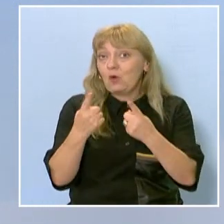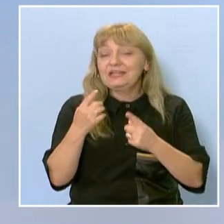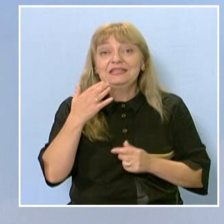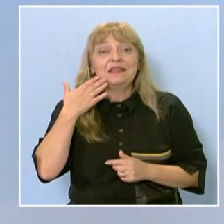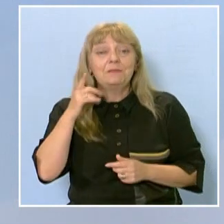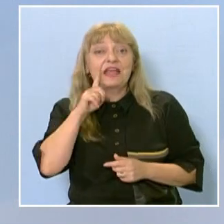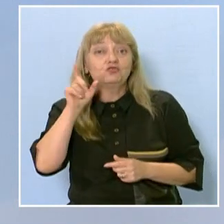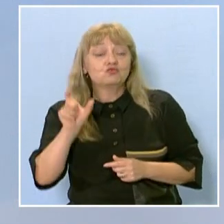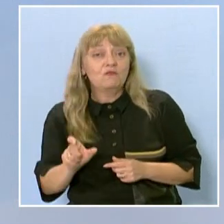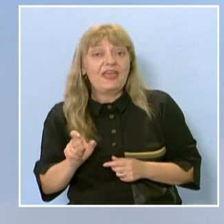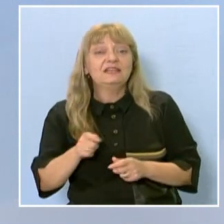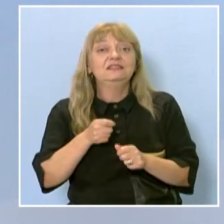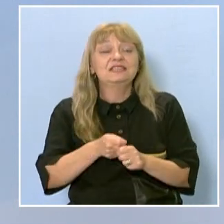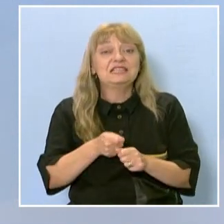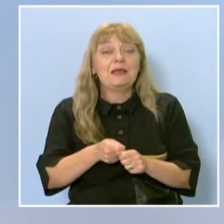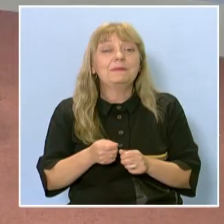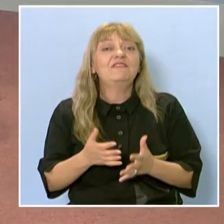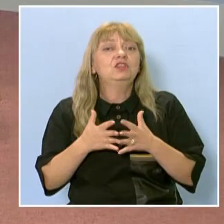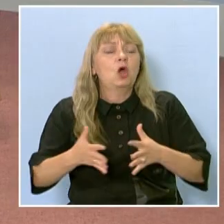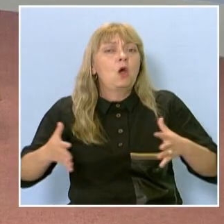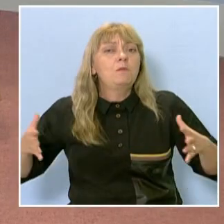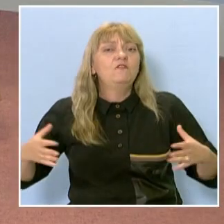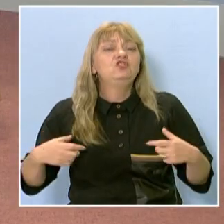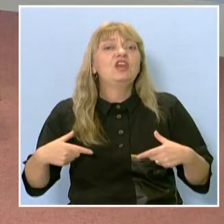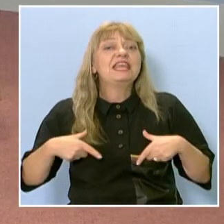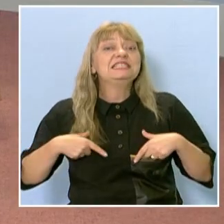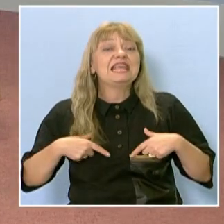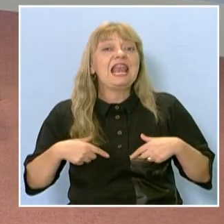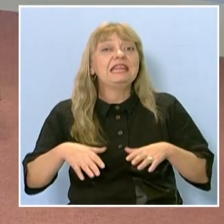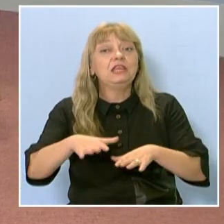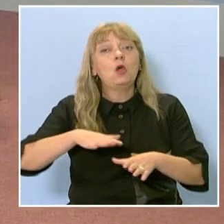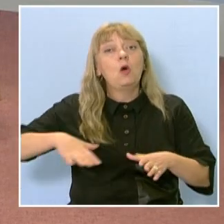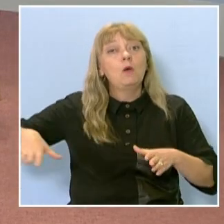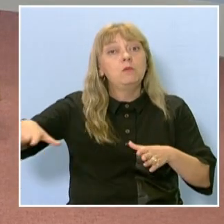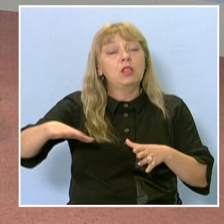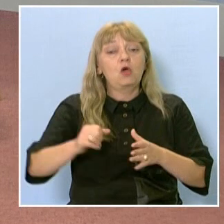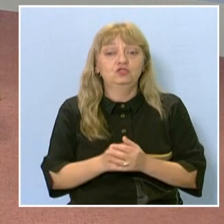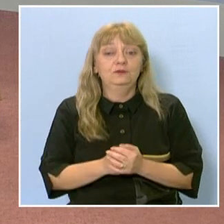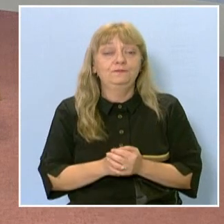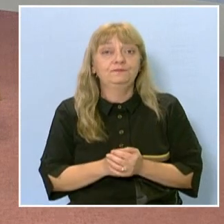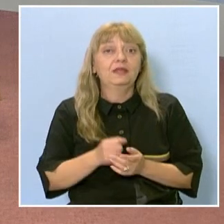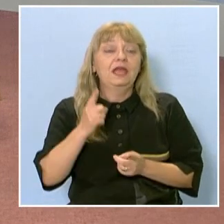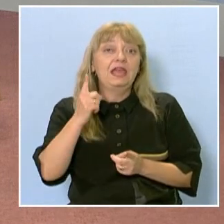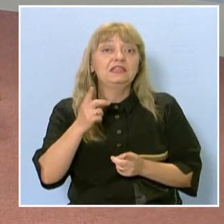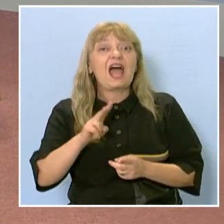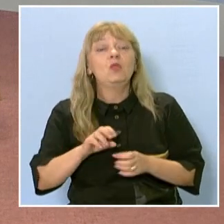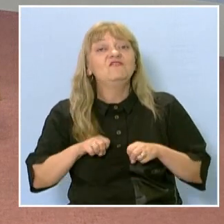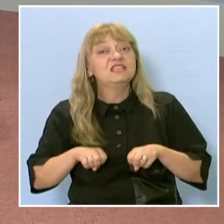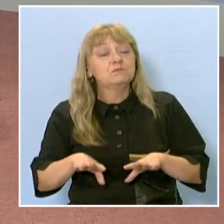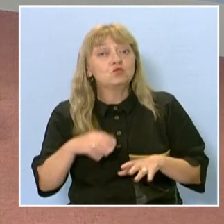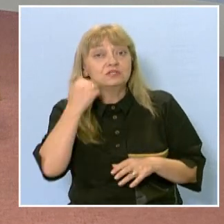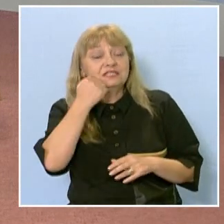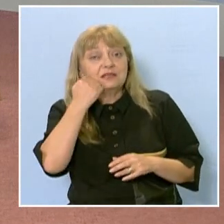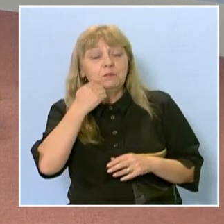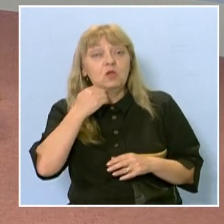да бъдат направени повече зелени площи? Една от альтернативите е да се използват покривите на сградите, защото това е